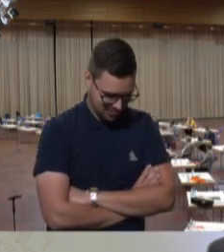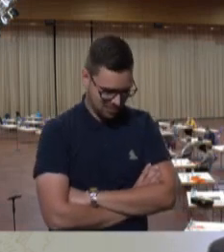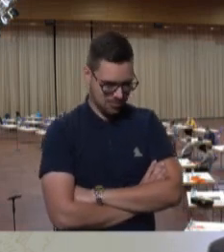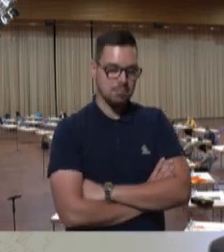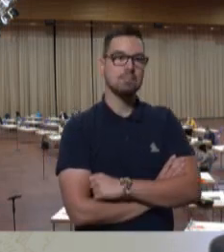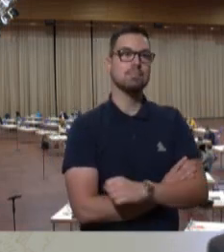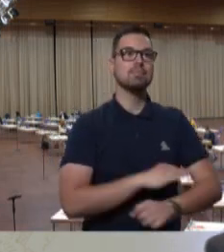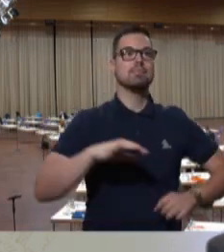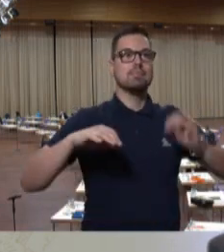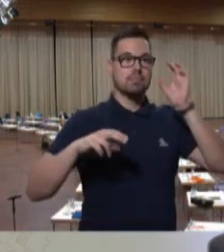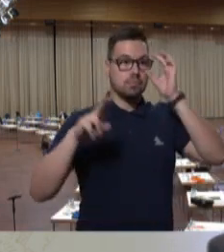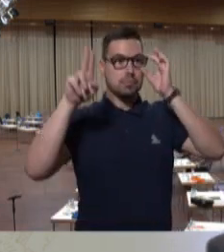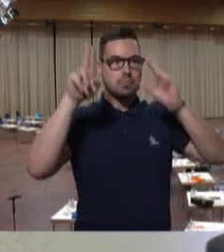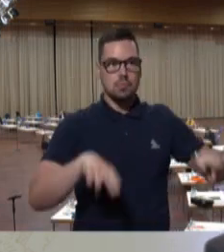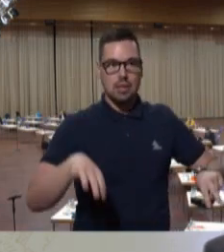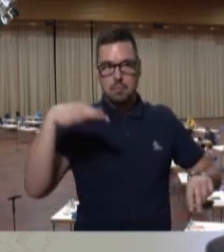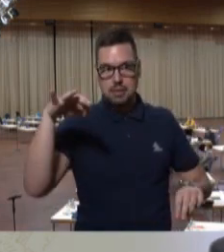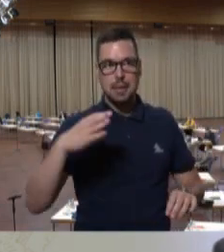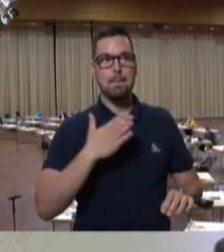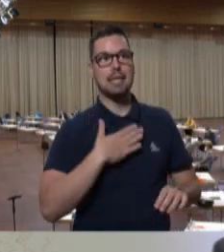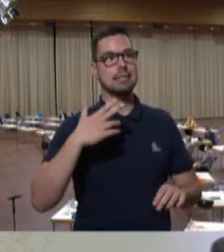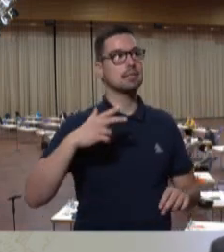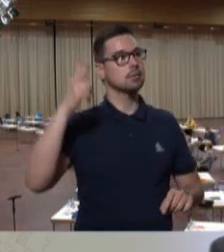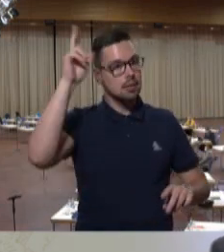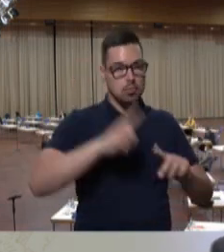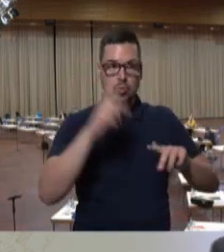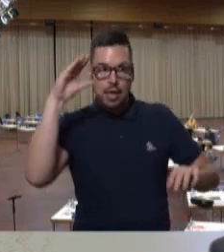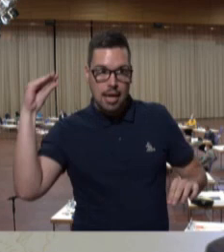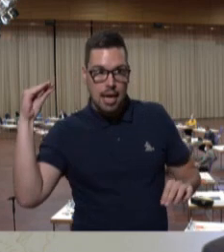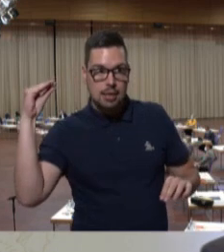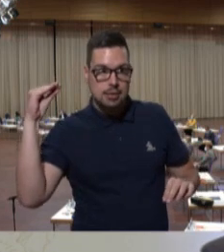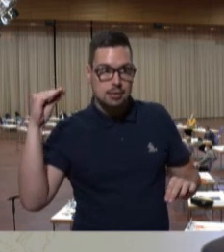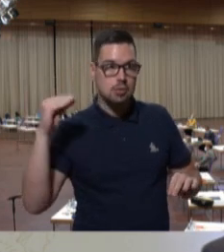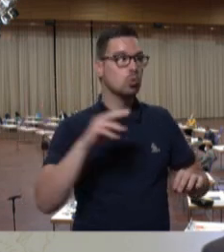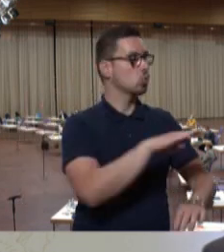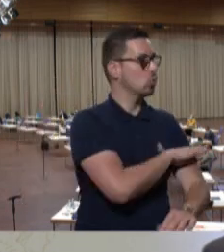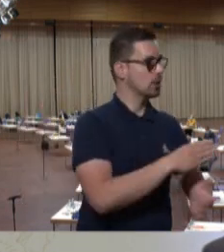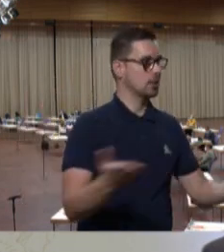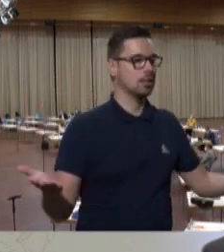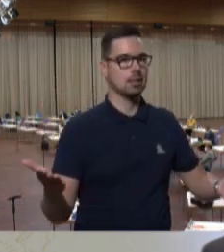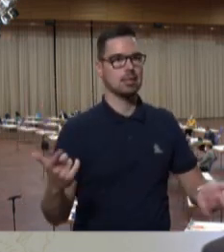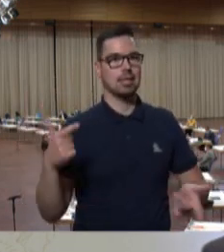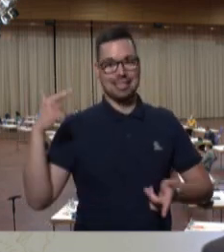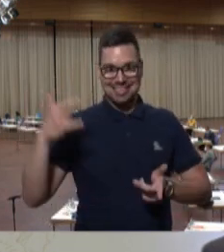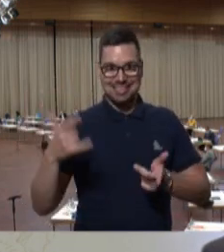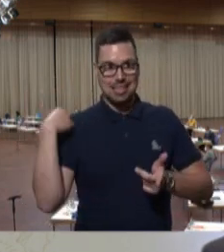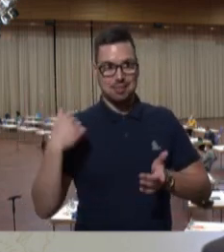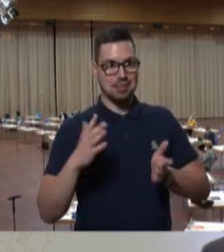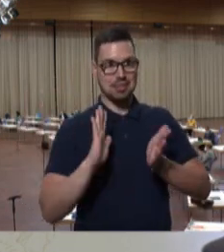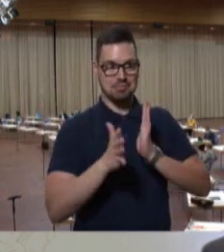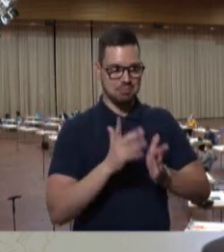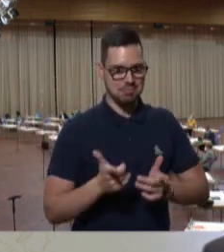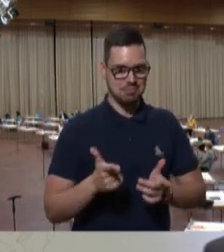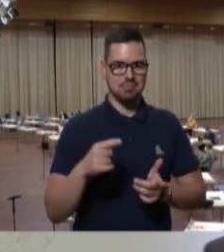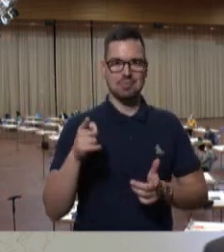Sehr geehrter Herr Präsident, meine sehr verehrten Damen und Herren, liebe Kolleginnen und Kollegen, also das Einzige, was ich nach diesem Beitrag Ihnen zugute halten